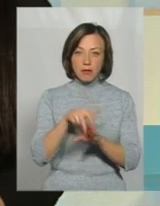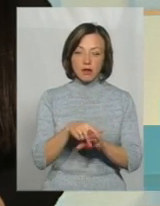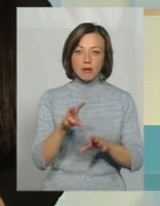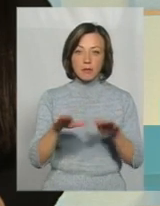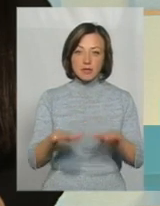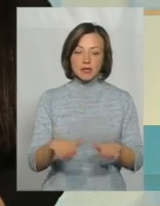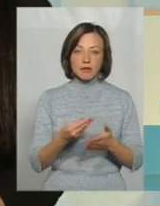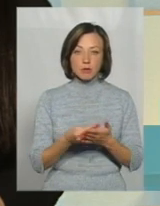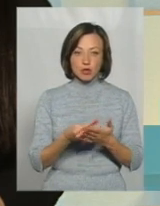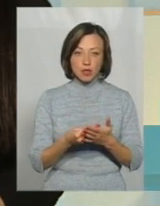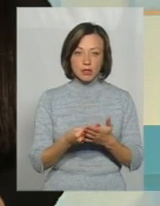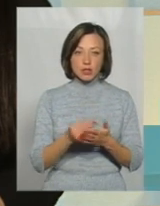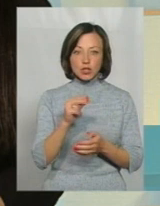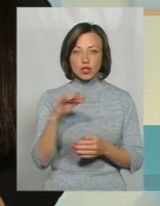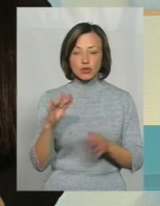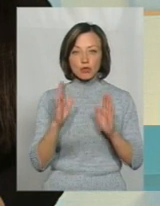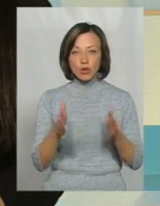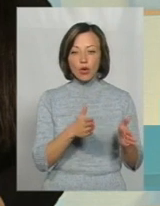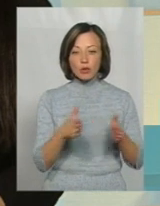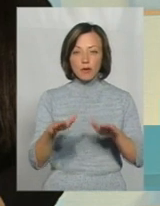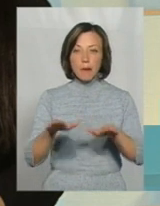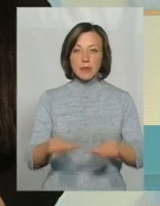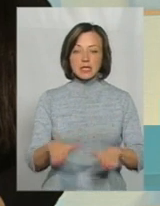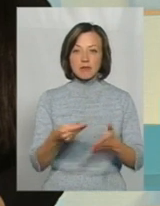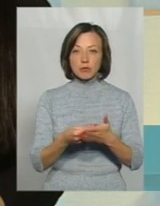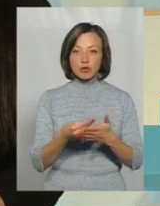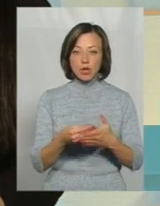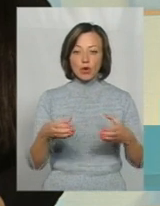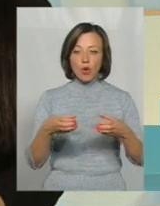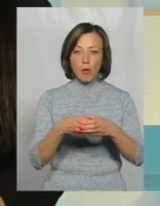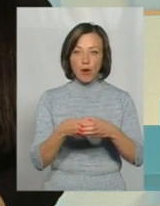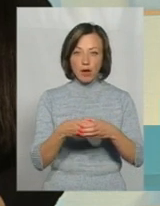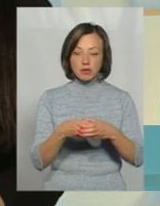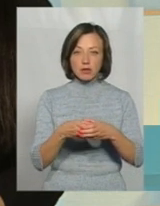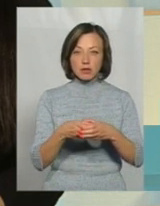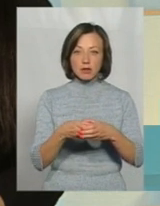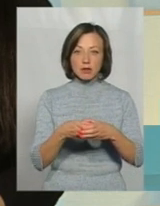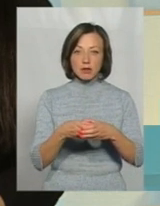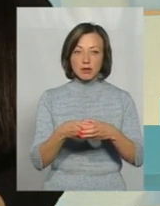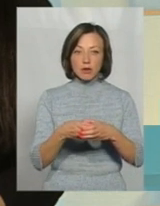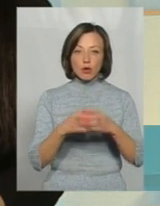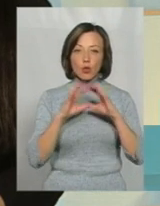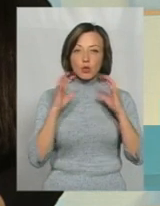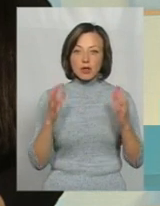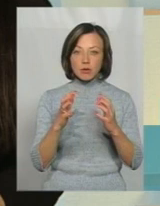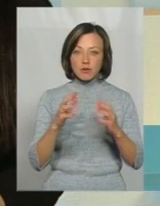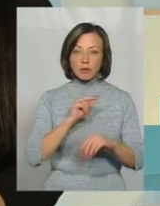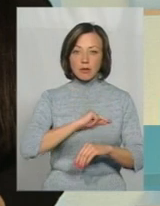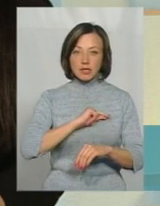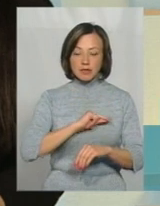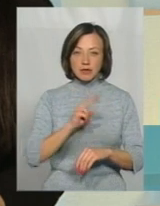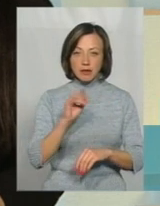місцеві бюджети. Чи буде готовий місцевий бюджет громади, одної чи другої, утримувати штати,